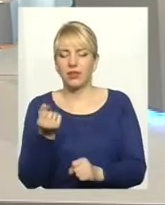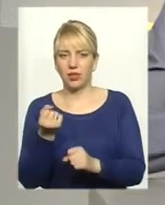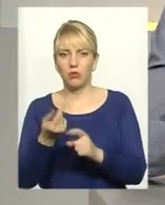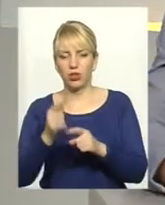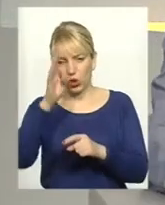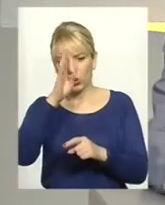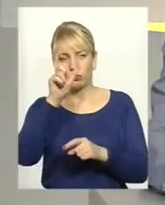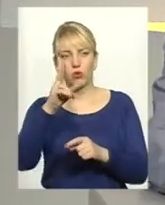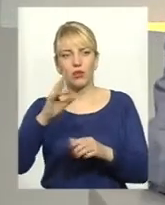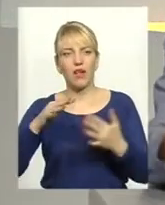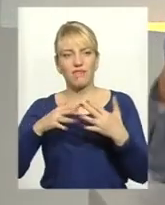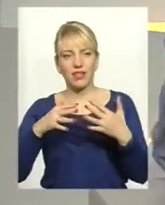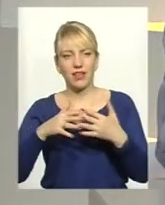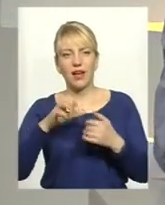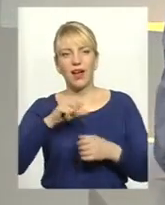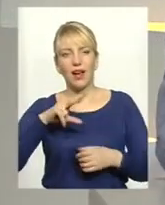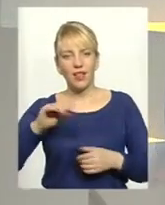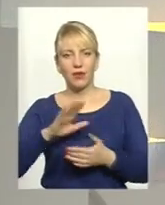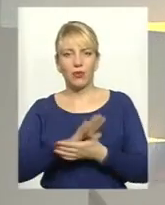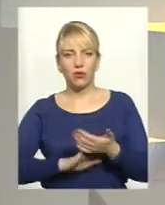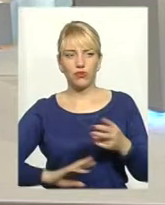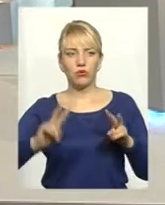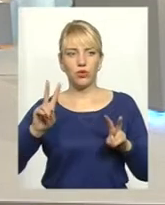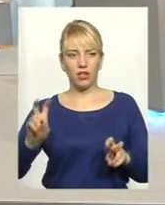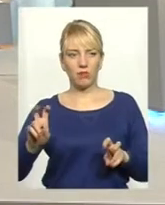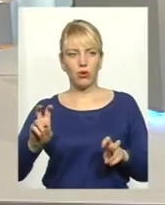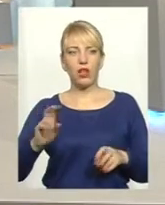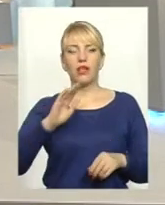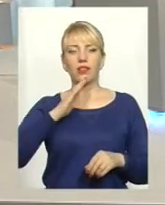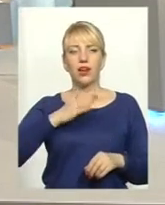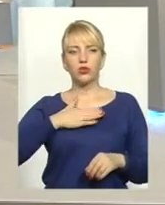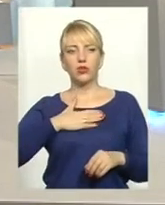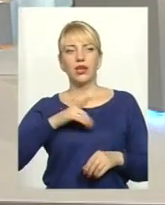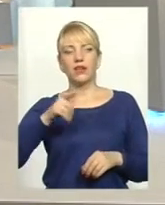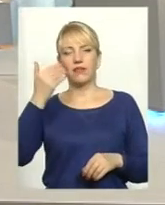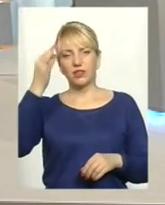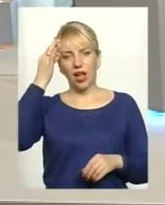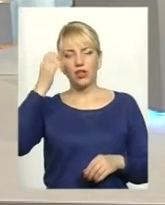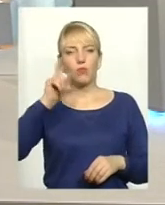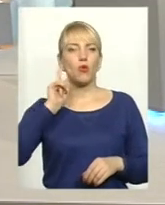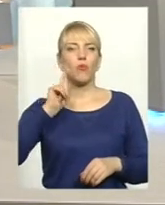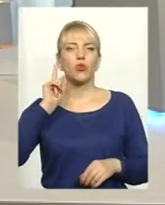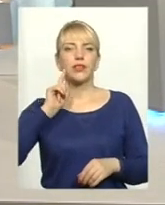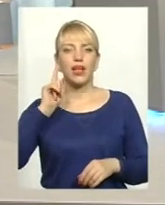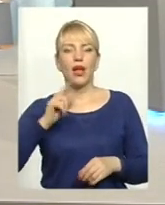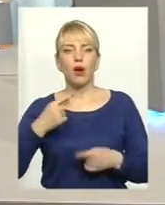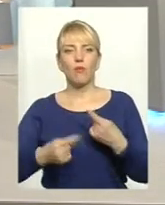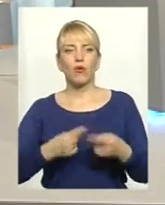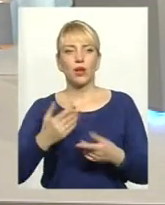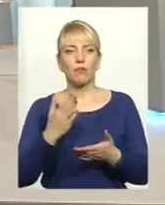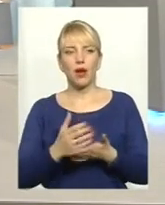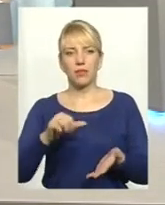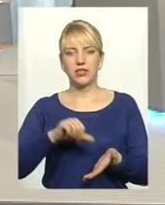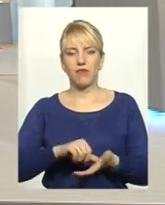хлопців, які зараз на війні. Але продовжуємо все ж таки нашу тему. І от ви згадували про молоде покоління, і ми маємо сьогодні представника